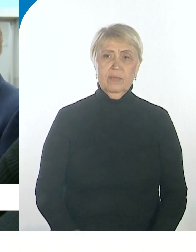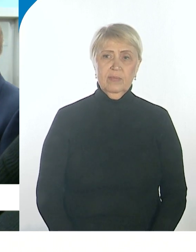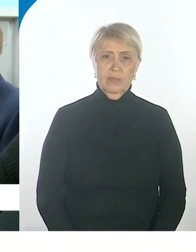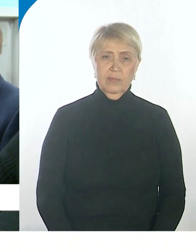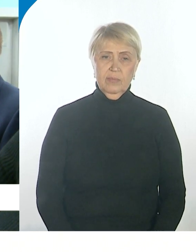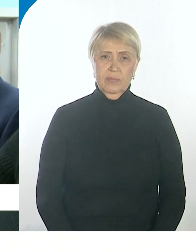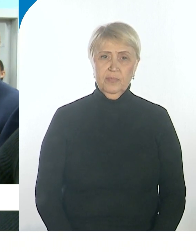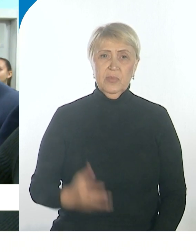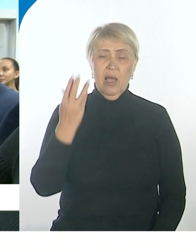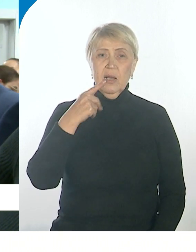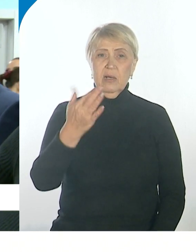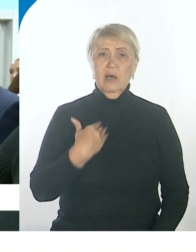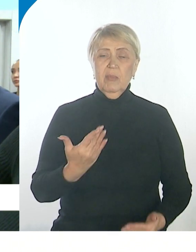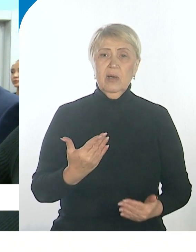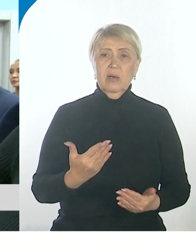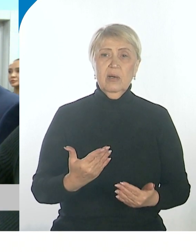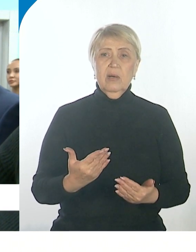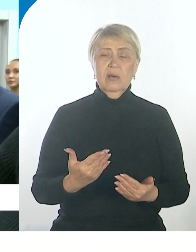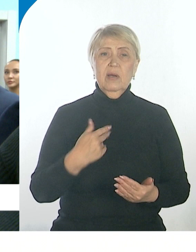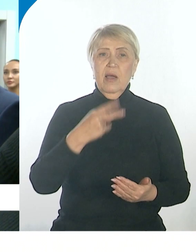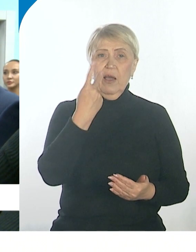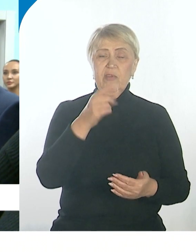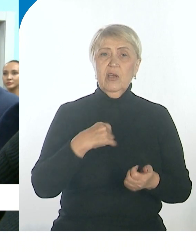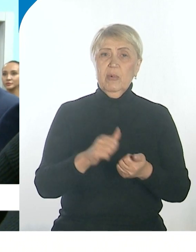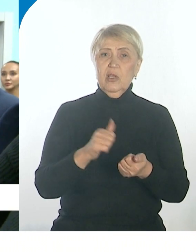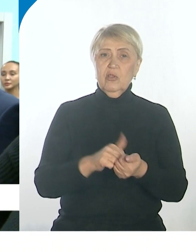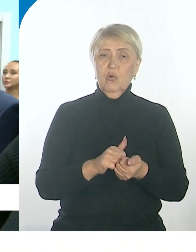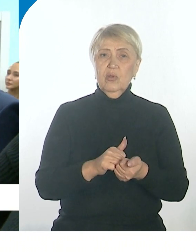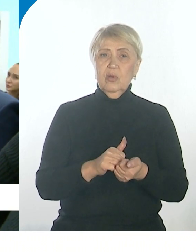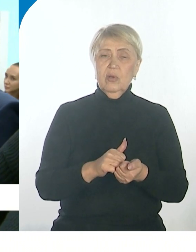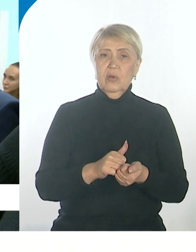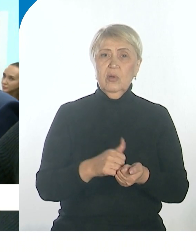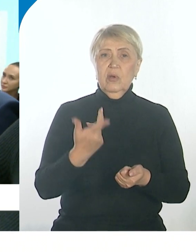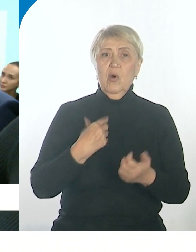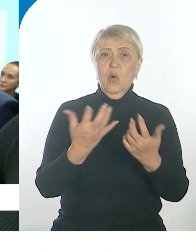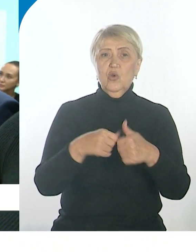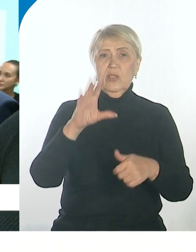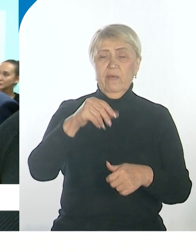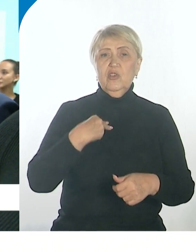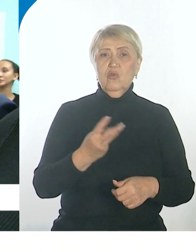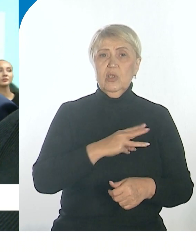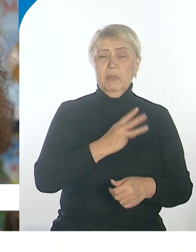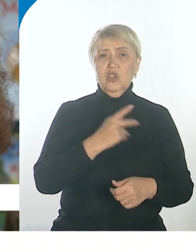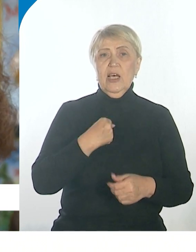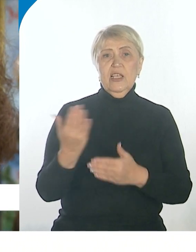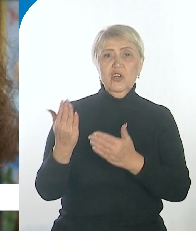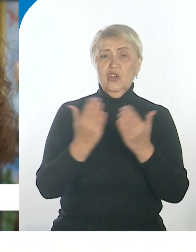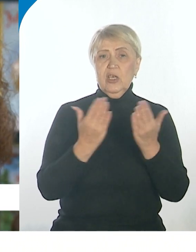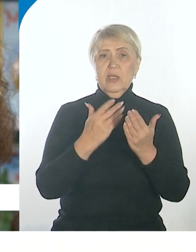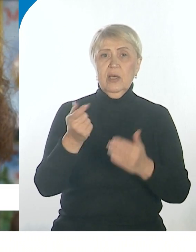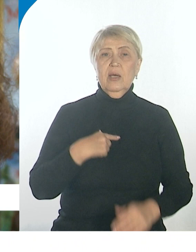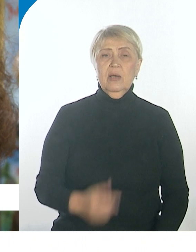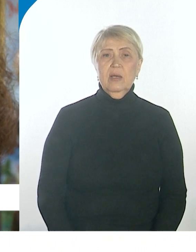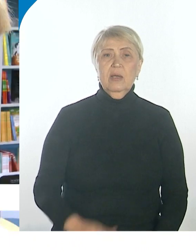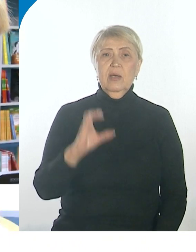И когда они собирают и формируют документы на аукцион, конечно, учитывают все пожелания читателей. Хабаровчанка